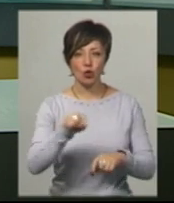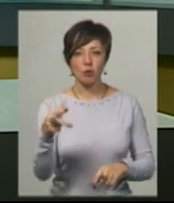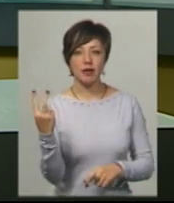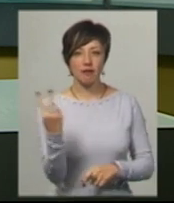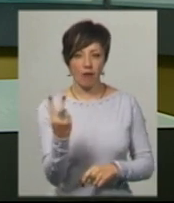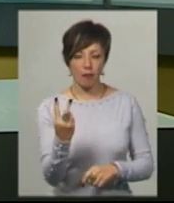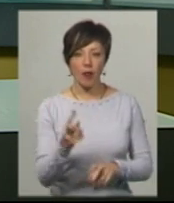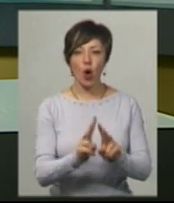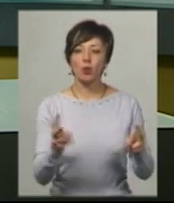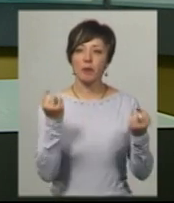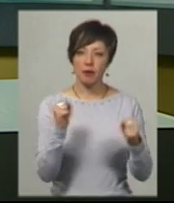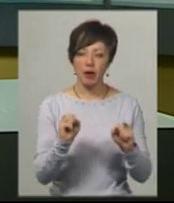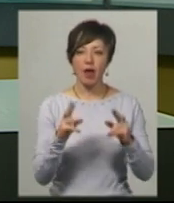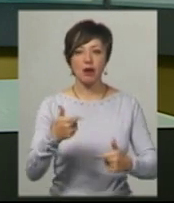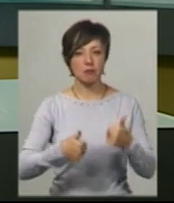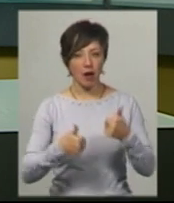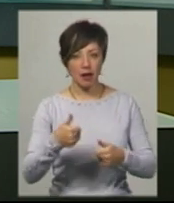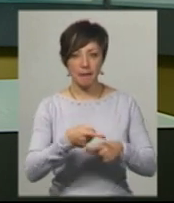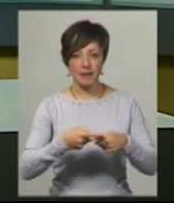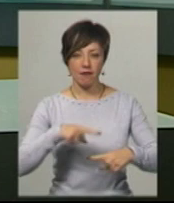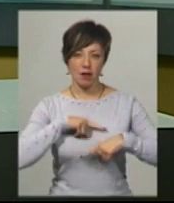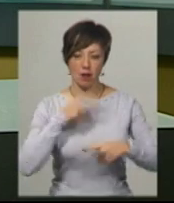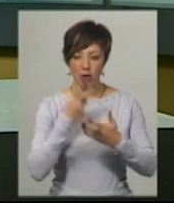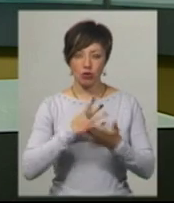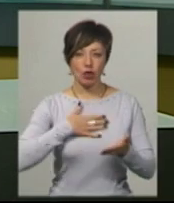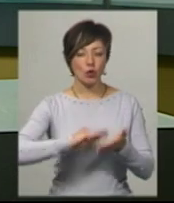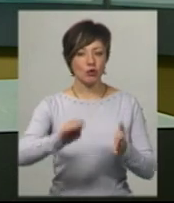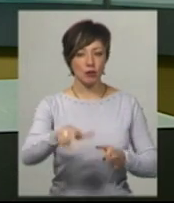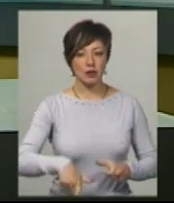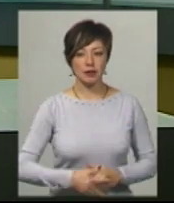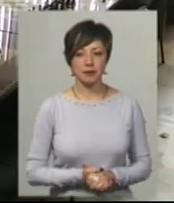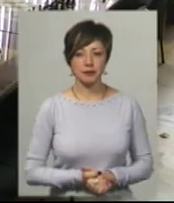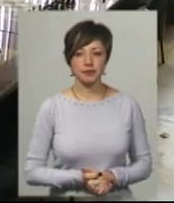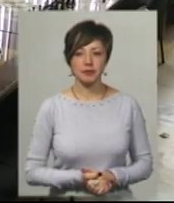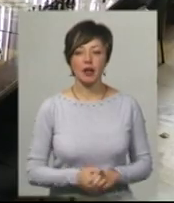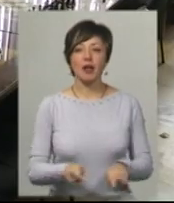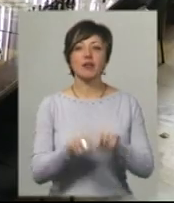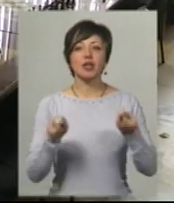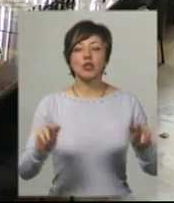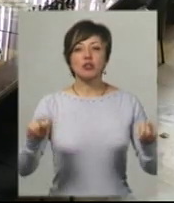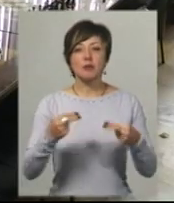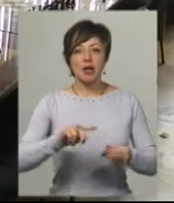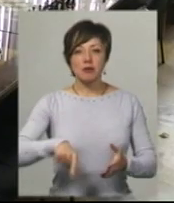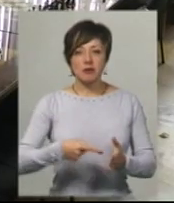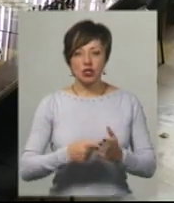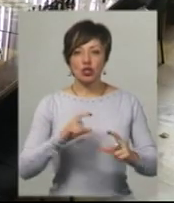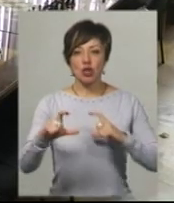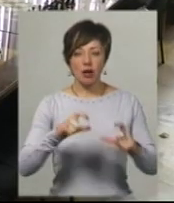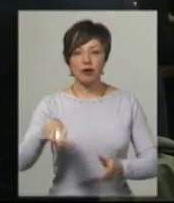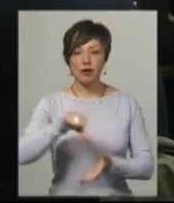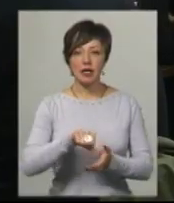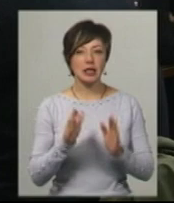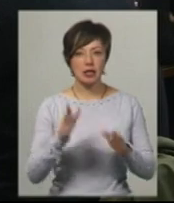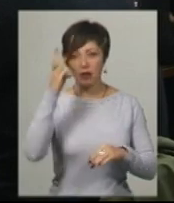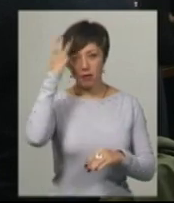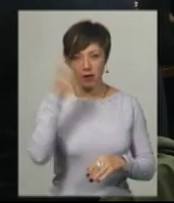номер два. Хто переміг та як змагались у півфіналі, бачив Андрій Гуменний. У відкритому чемпіонатці міста шахи беруть участь не